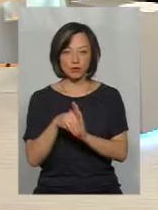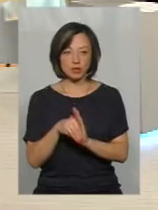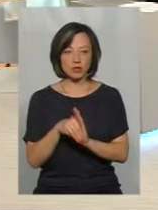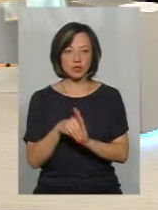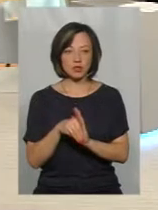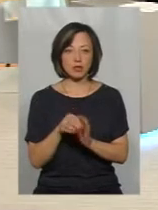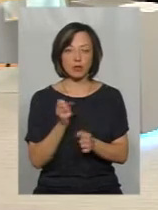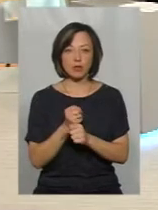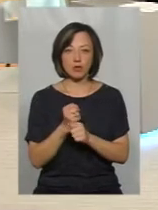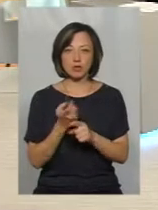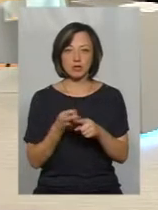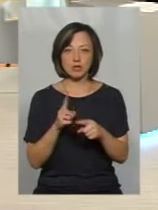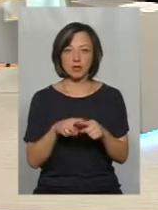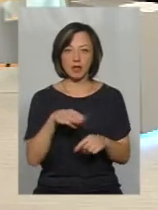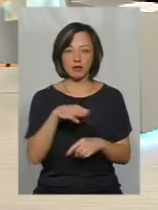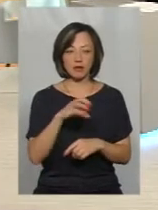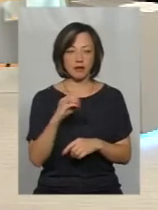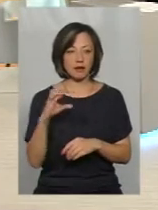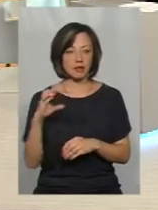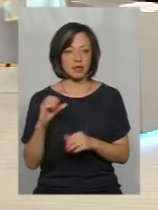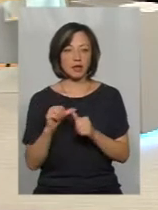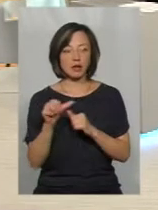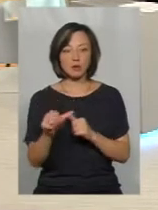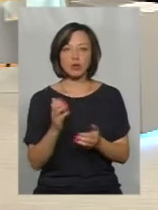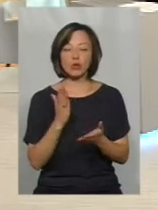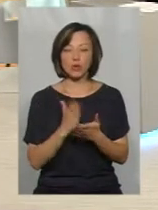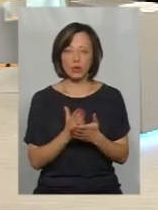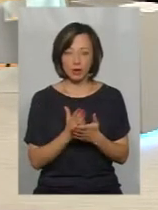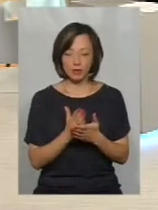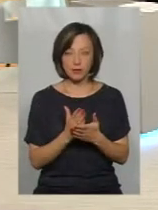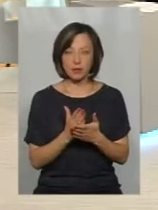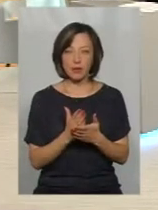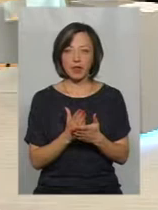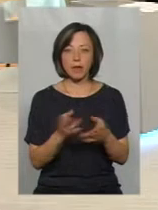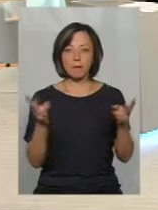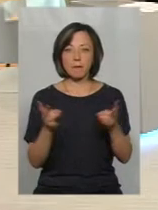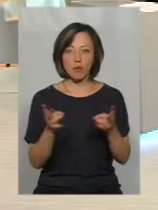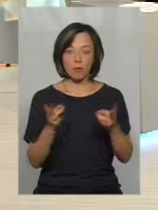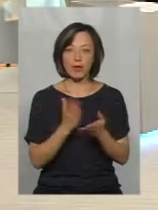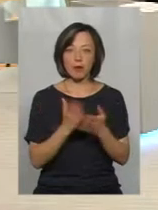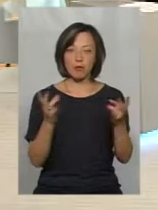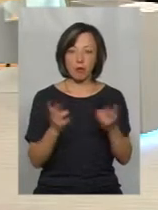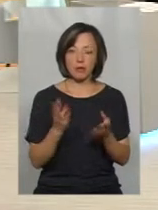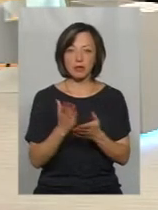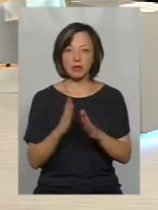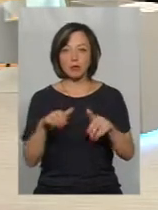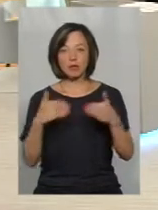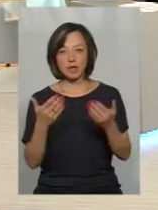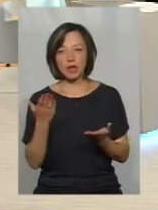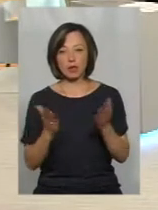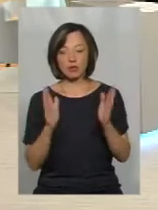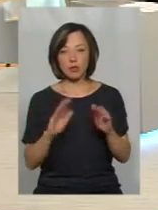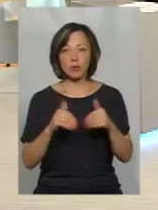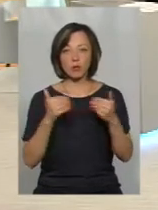і роботу цієї ТЕС. Окрім того, дійсно, є попит, є пропозиція. Якщо буде